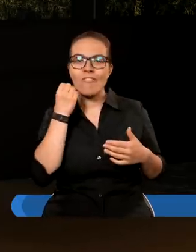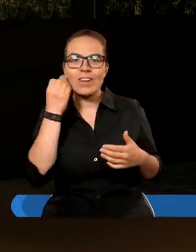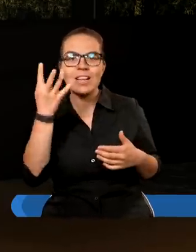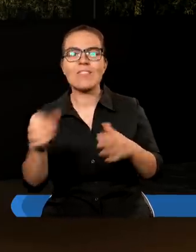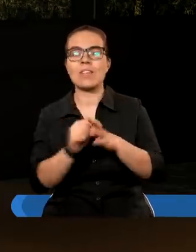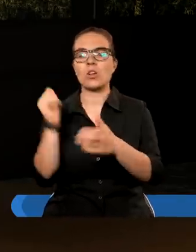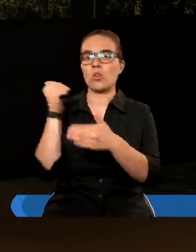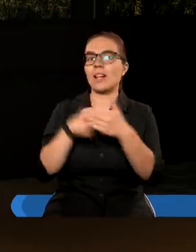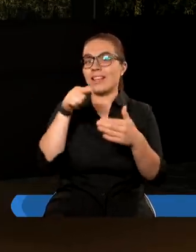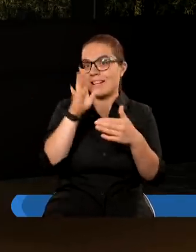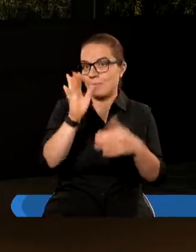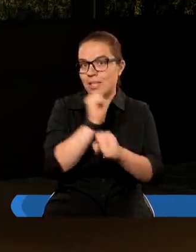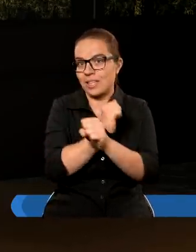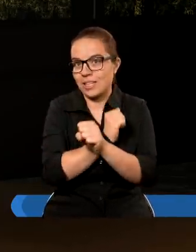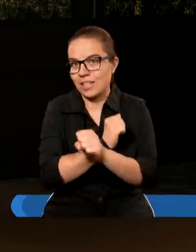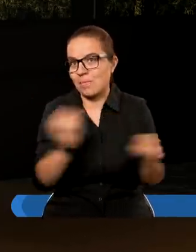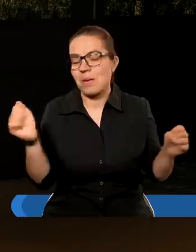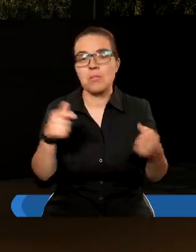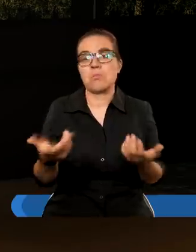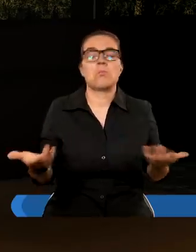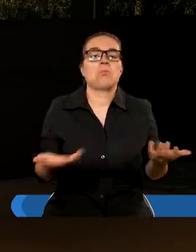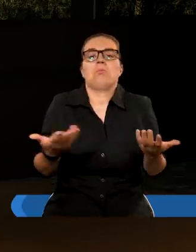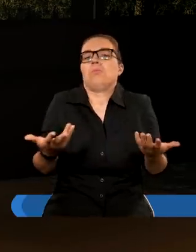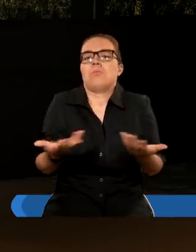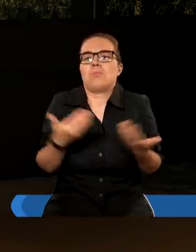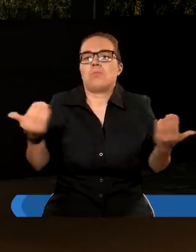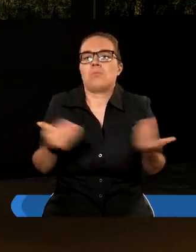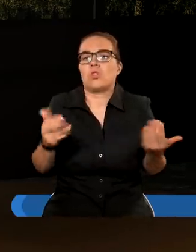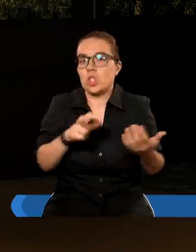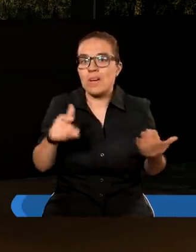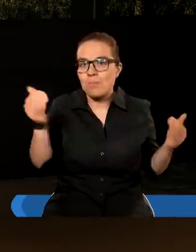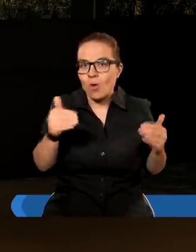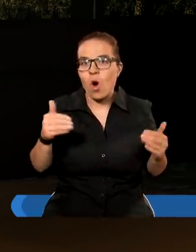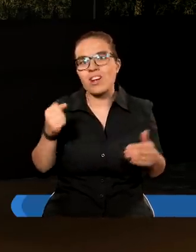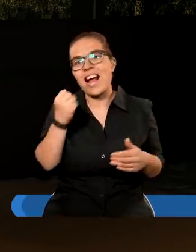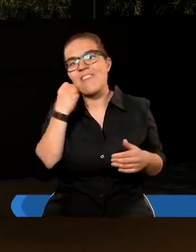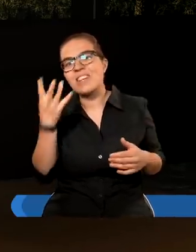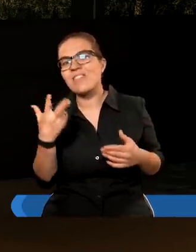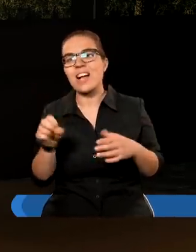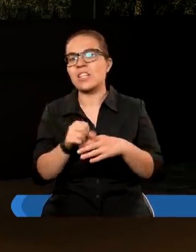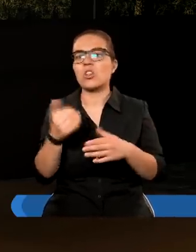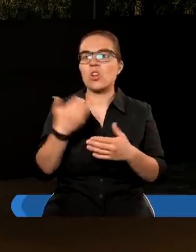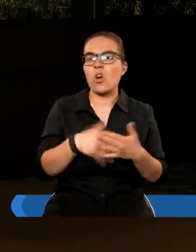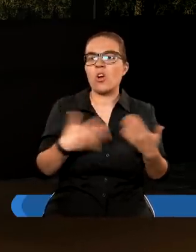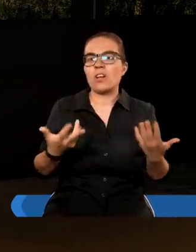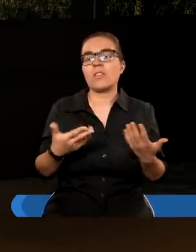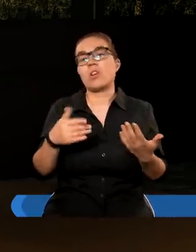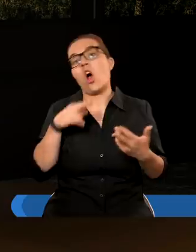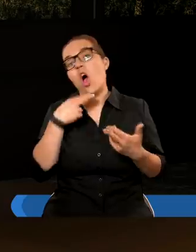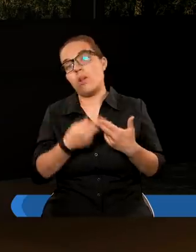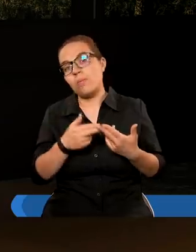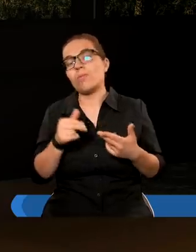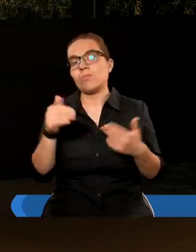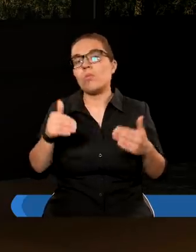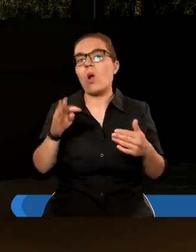do końca, ten będzie zbawiony. Można by sobie zadać pytanie, czy można wytrwać nie do końca? I odpowiedź brzmi tak.